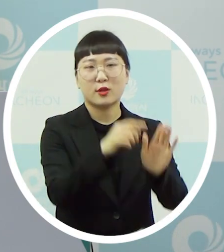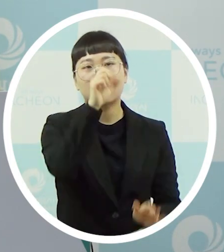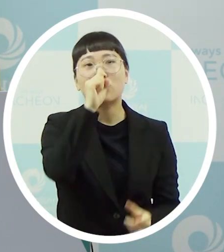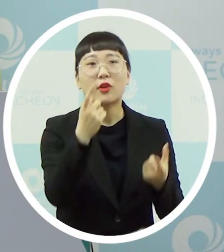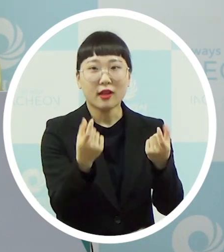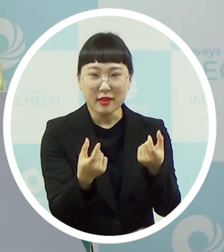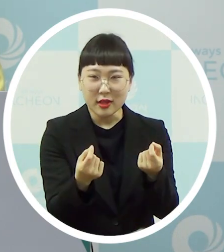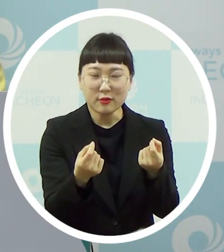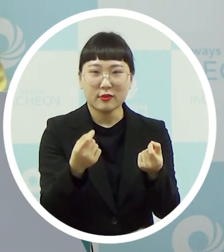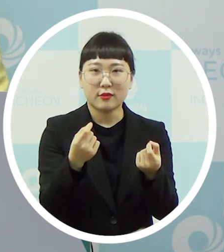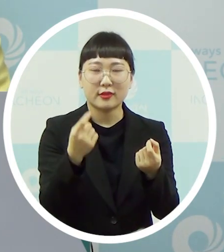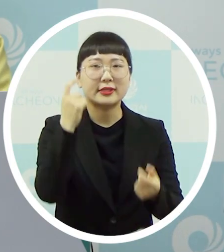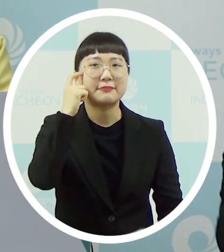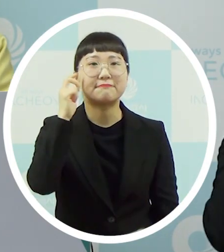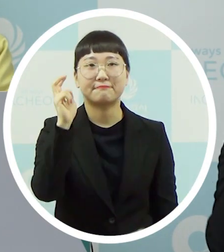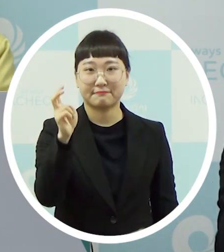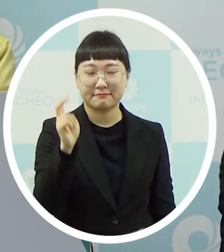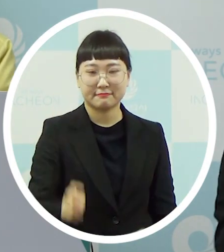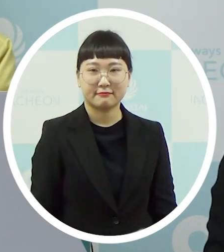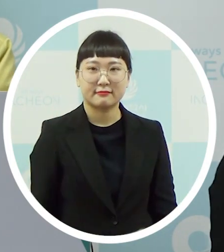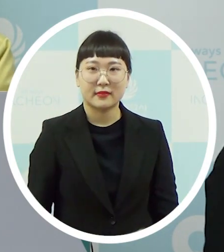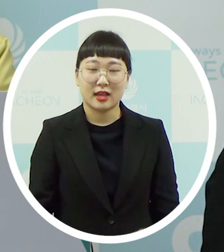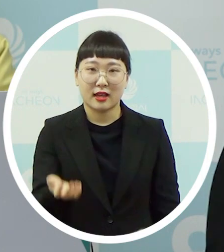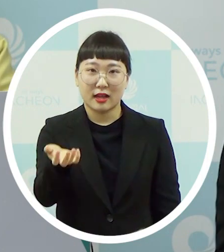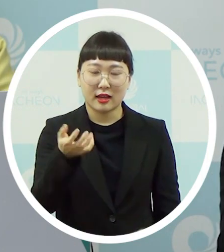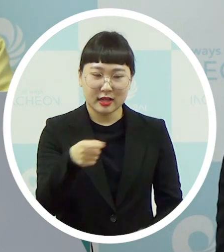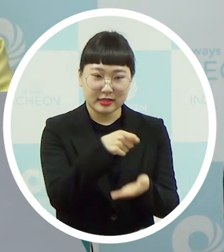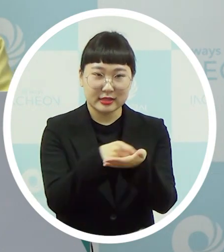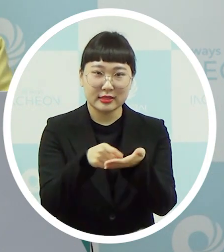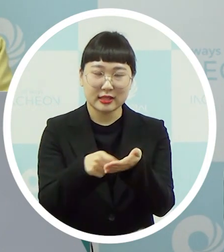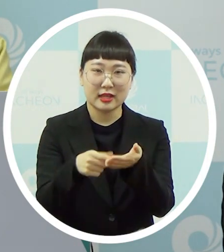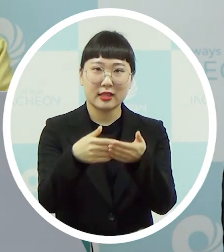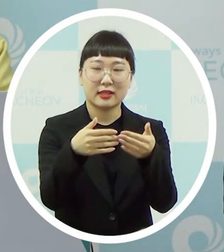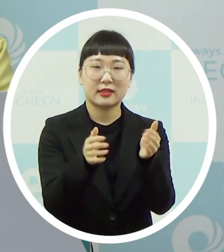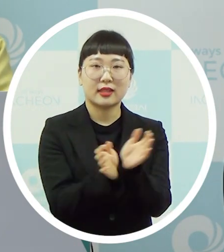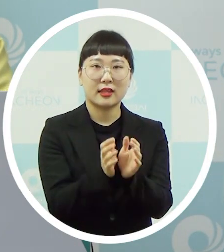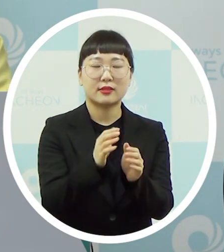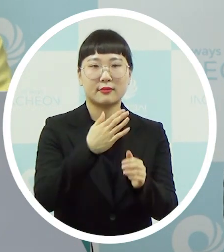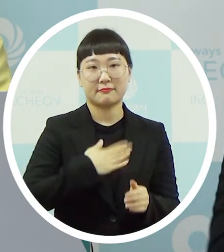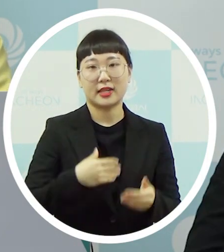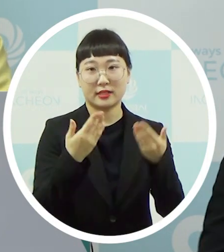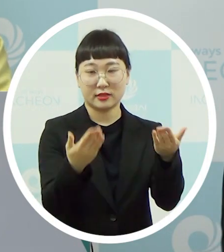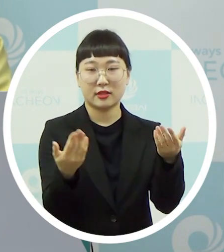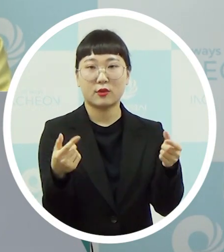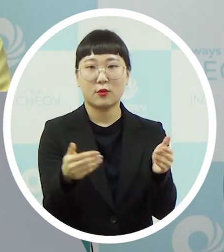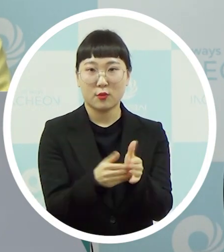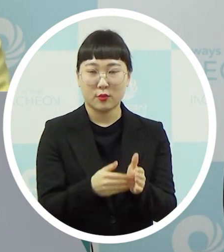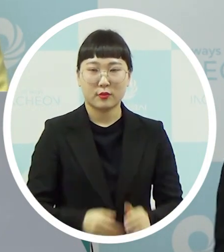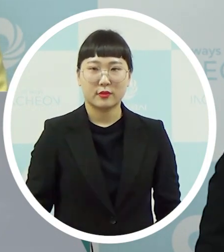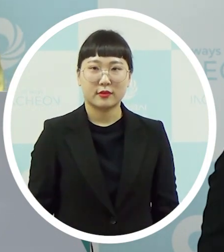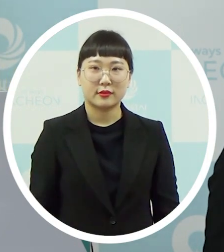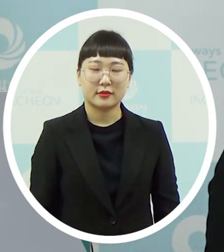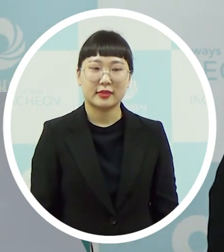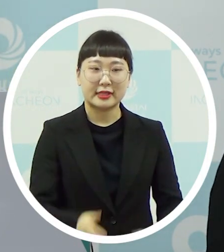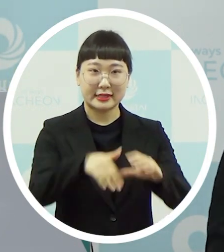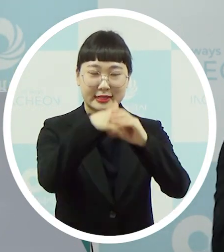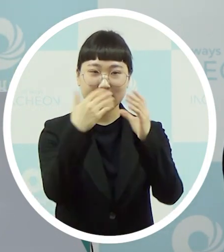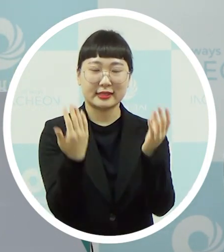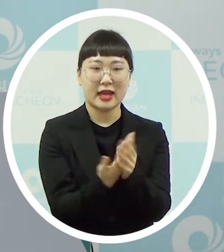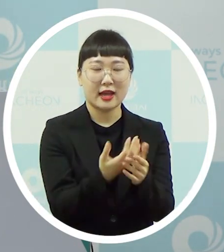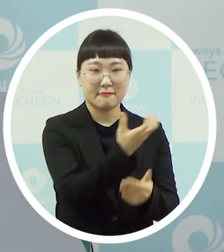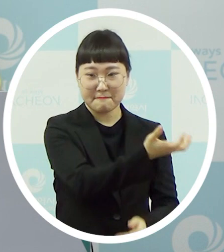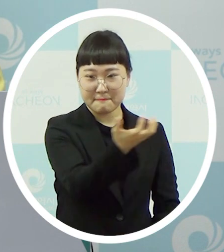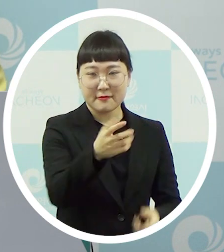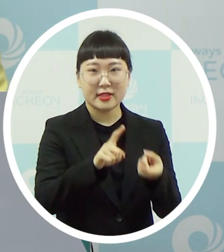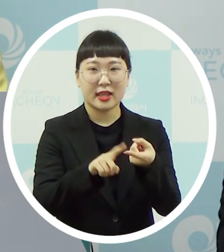최종적으로 아까 이제 기자단 간사님들께도 좀 말씀을 드렸고요 저희가 그게 이제 조금 더 확정이 되면 뭐